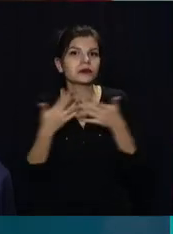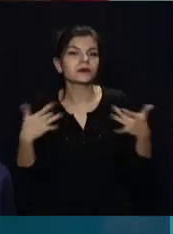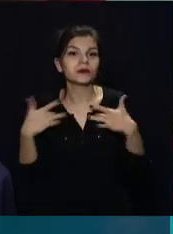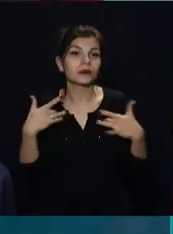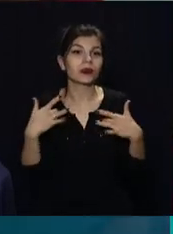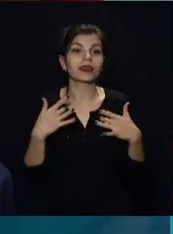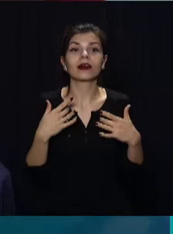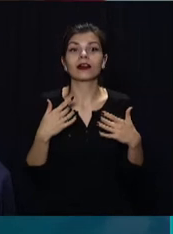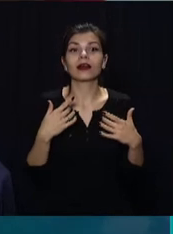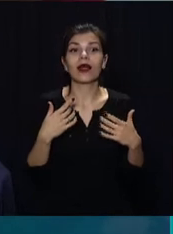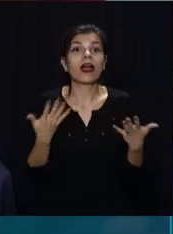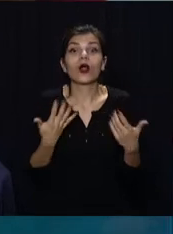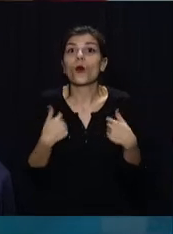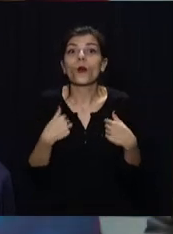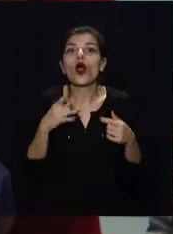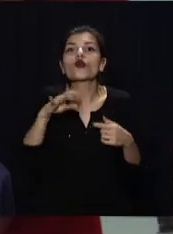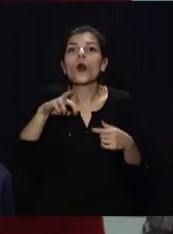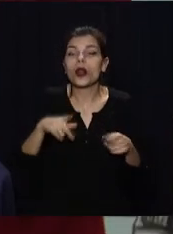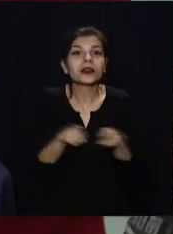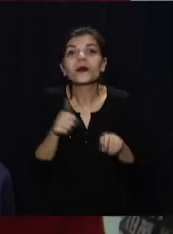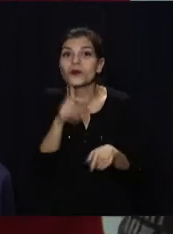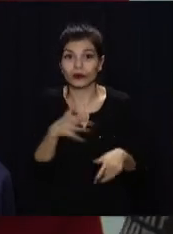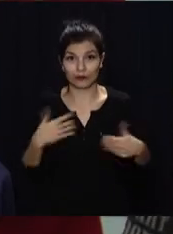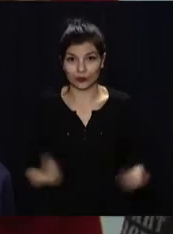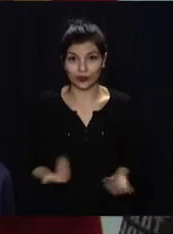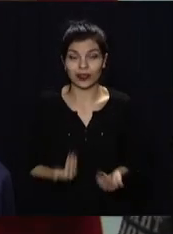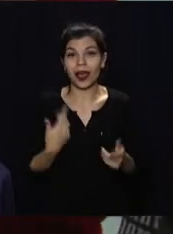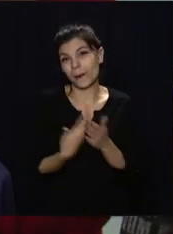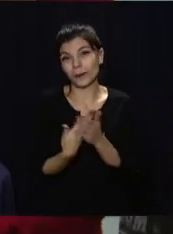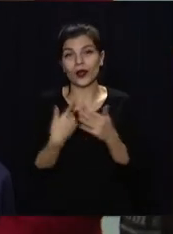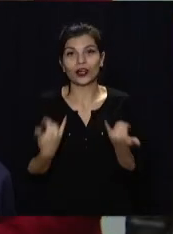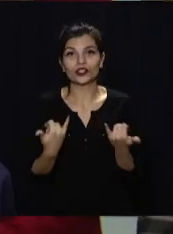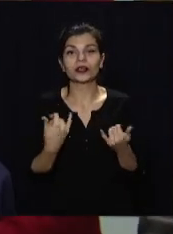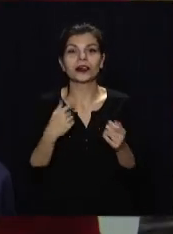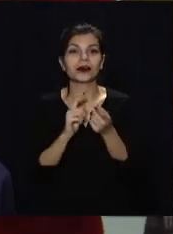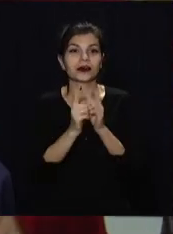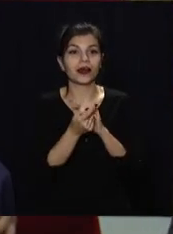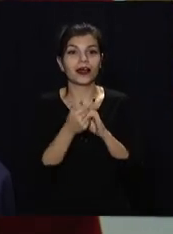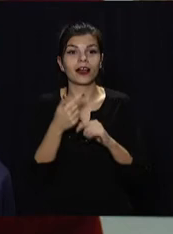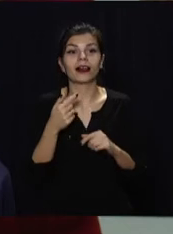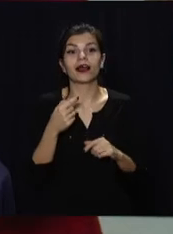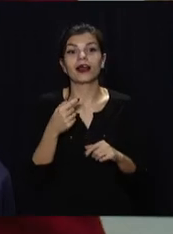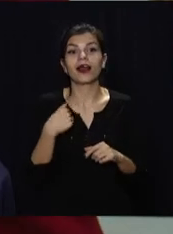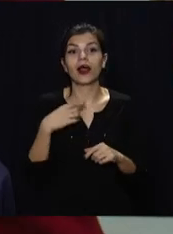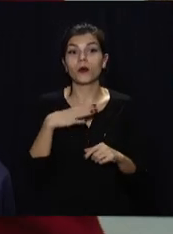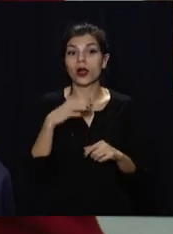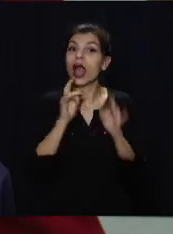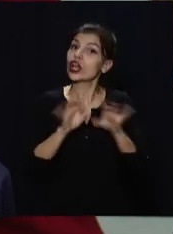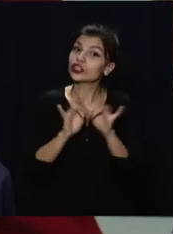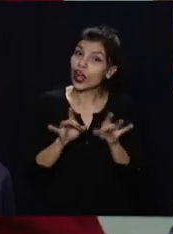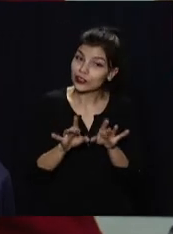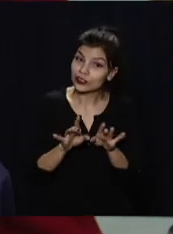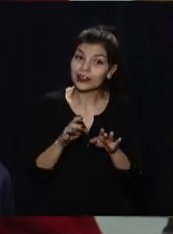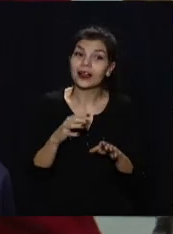таких, яких у мене в житті ніколи не було. Наприклад, зараз я в Кусній Свакула, в Ременській історії я був розказчиком,